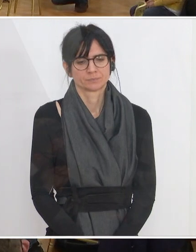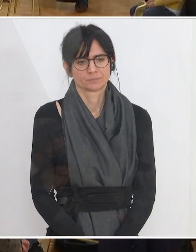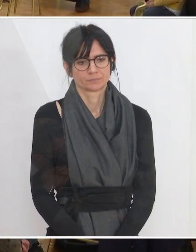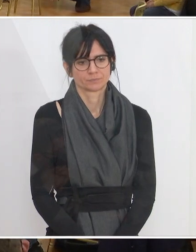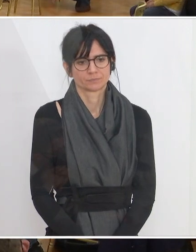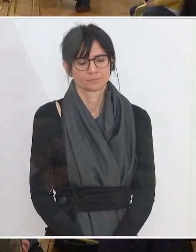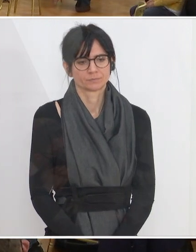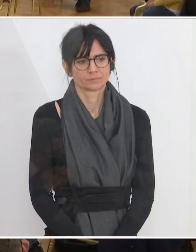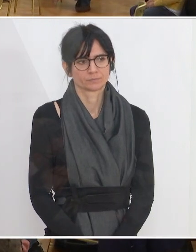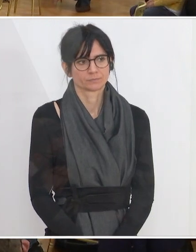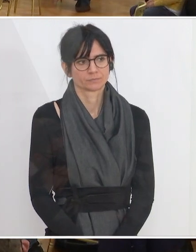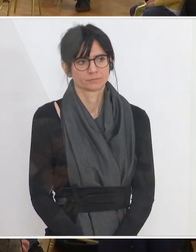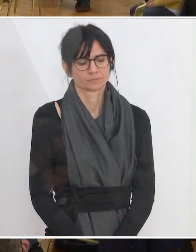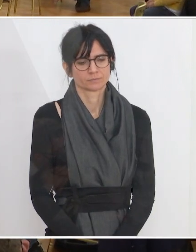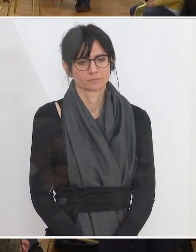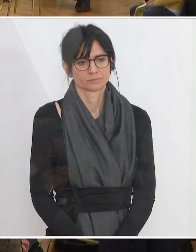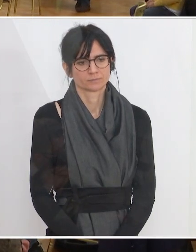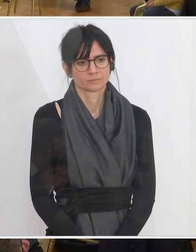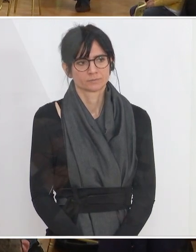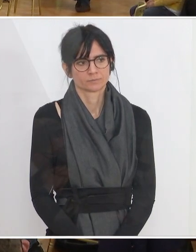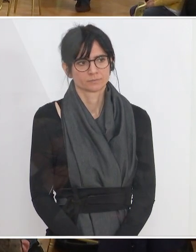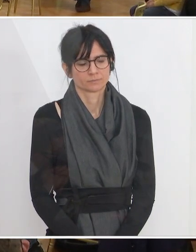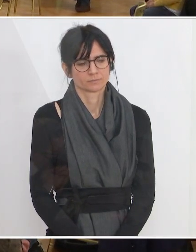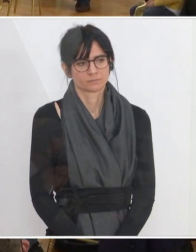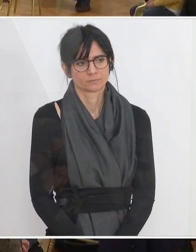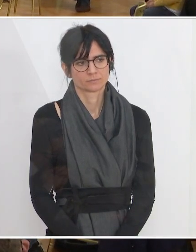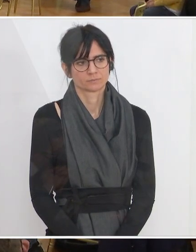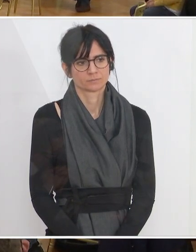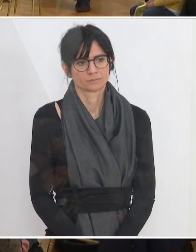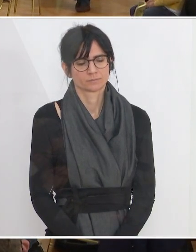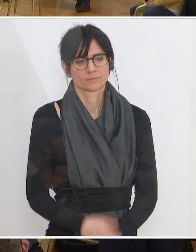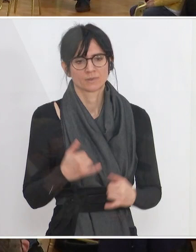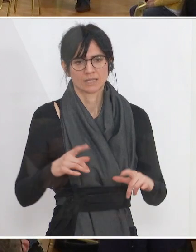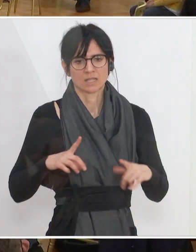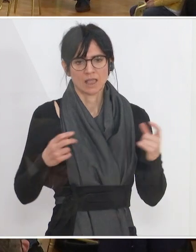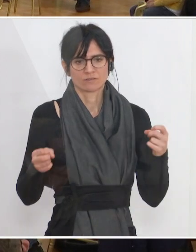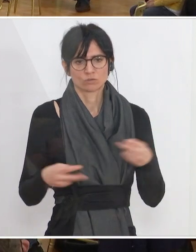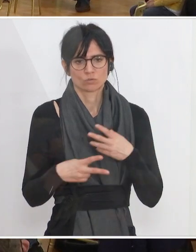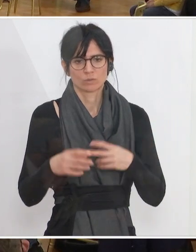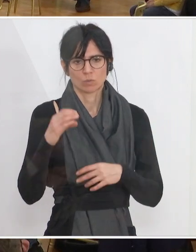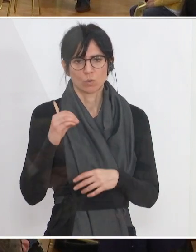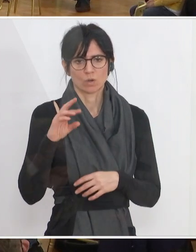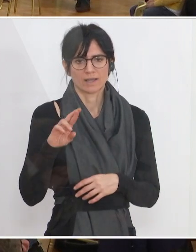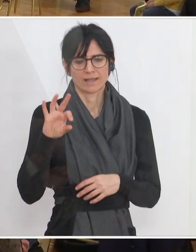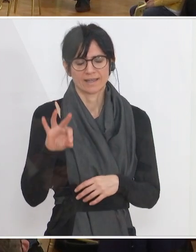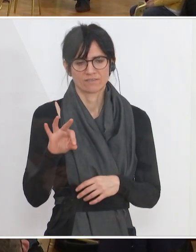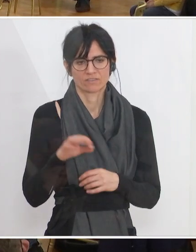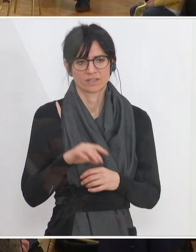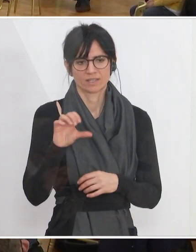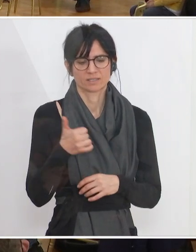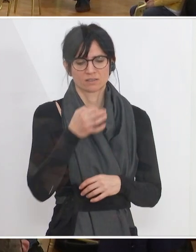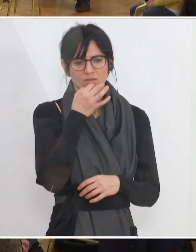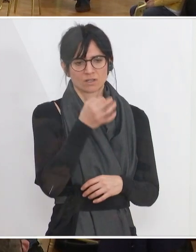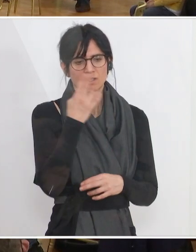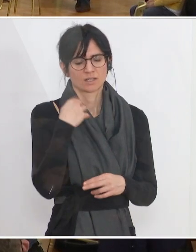Ausgezeichnet. Ich habe dann noch zwei Fragen des ORFs, die zurzeit per Livestream zugeschaltet sind, hereinbekommen. Die erste geht